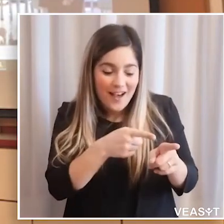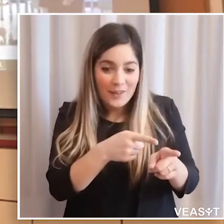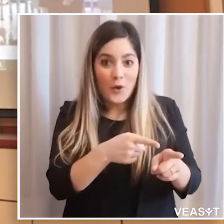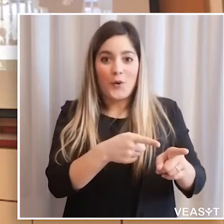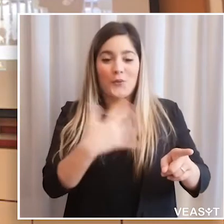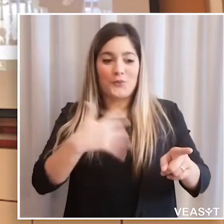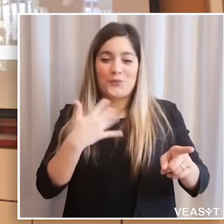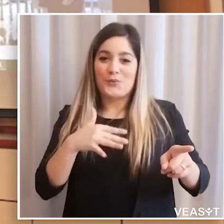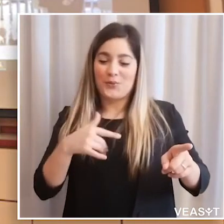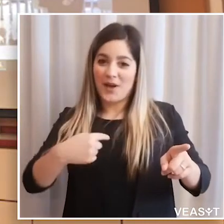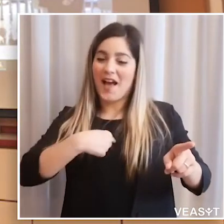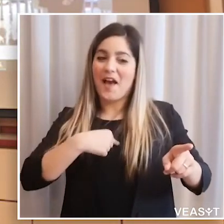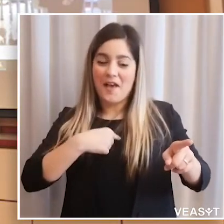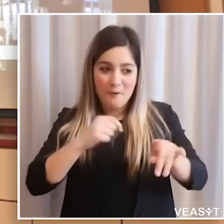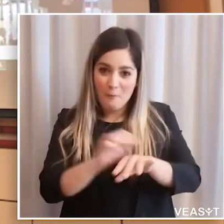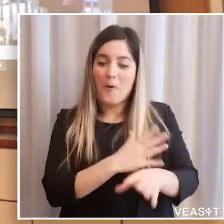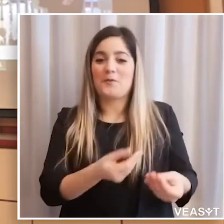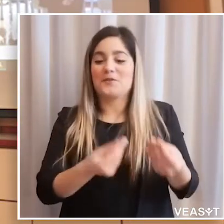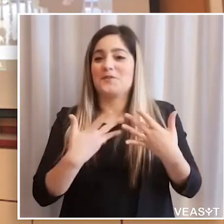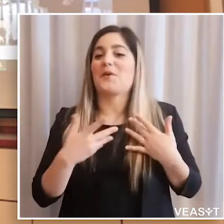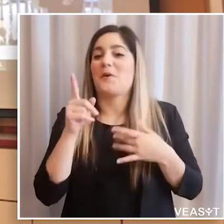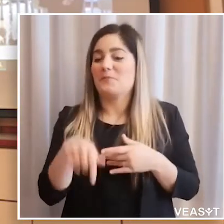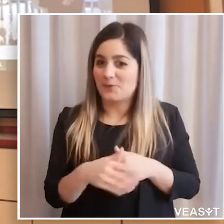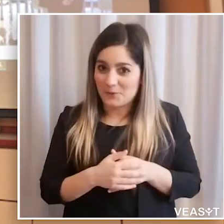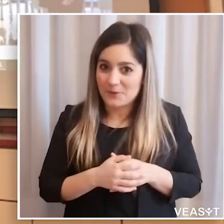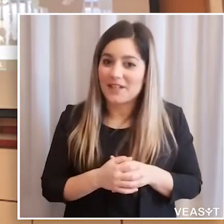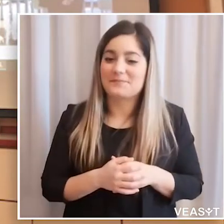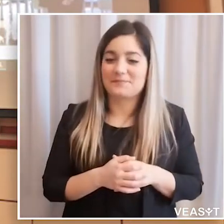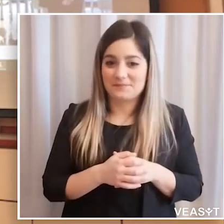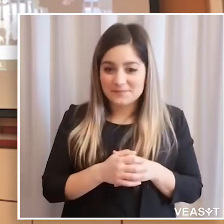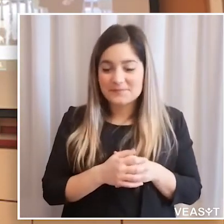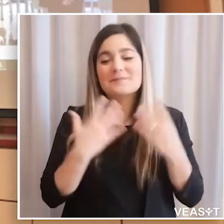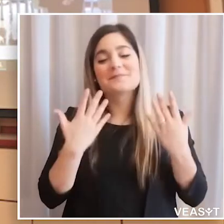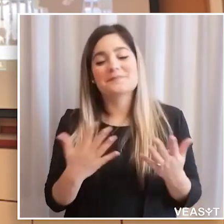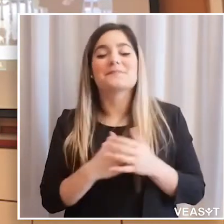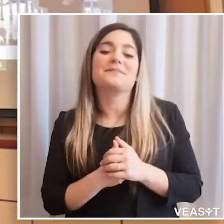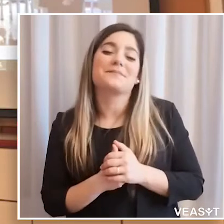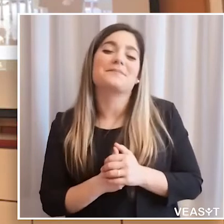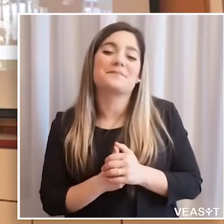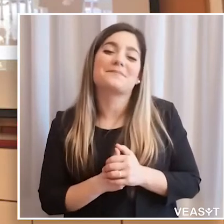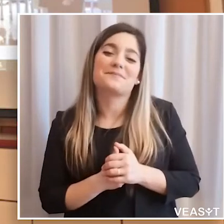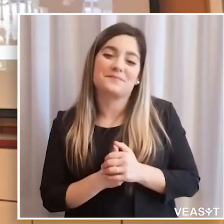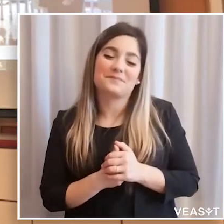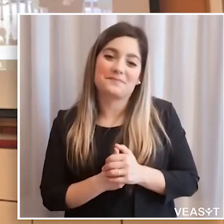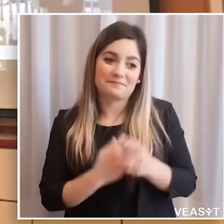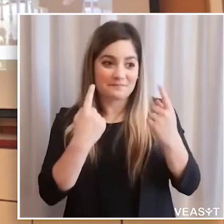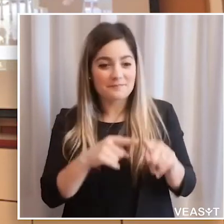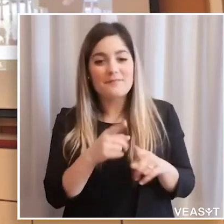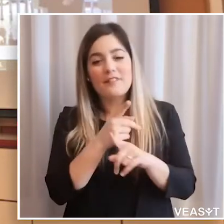una persona anziana emozionata è stato per me una cosa molto